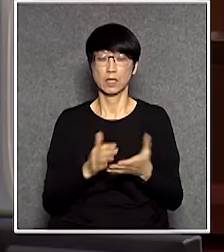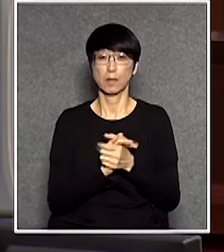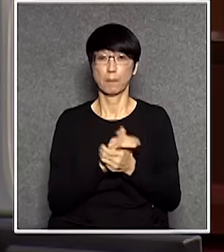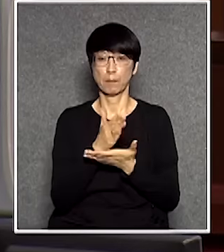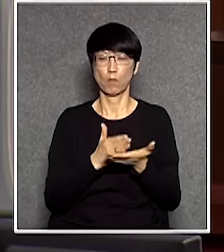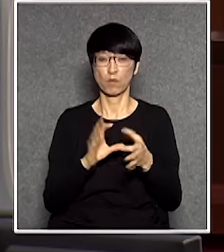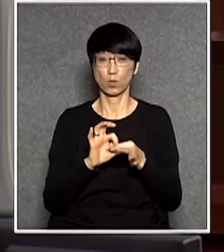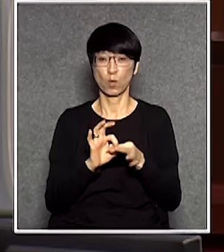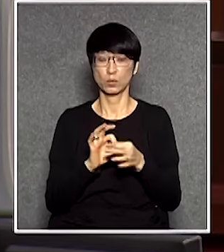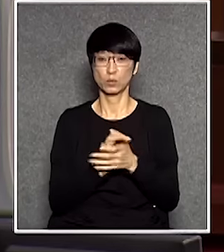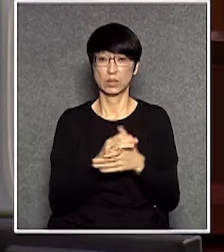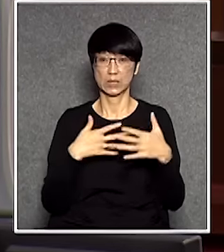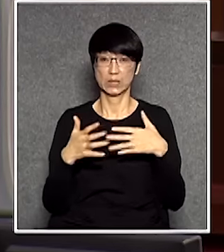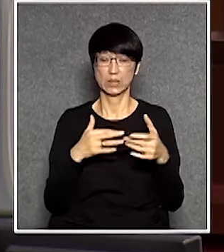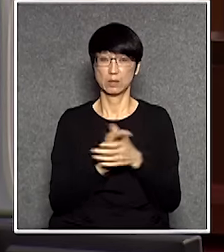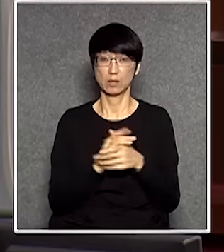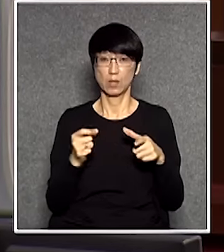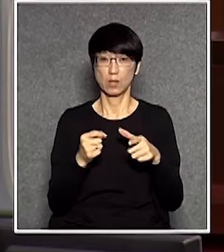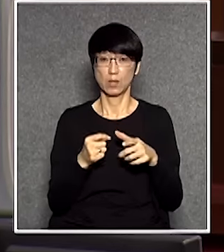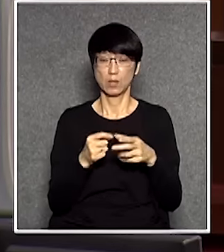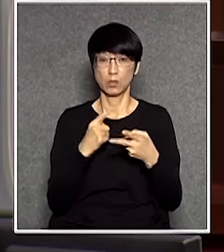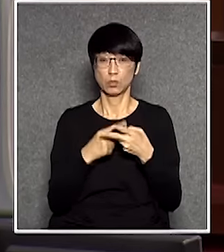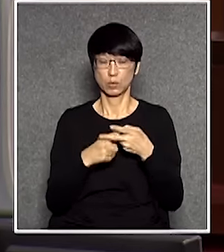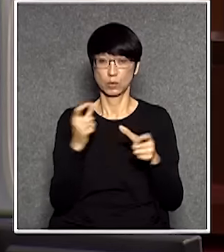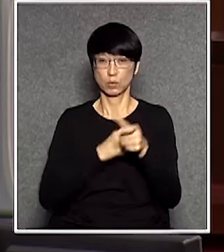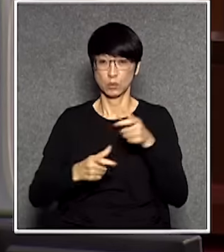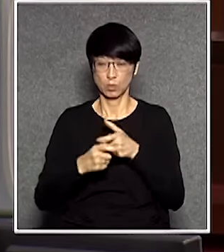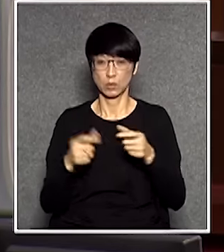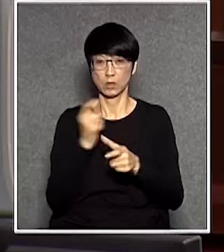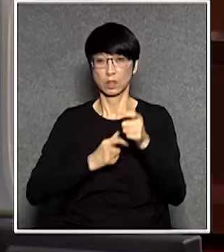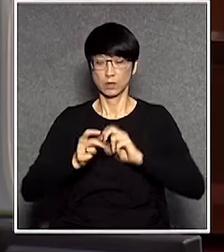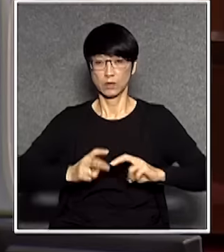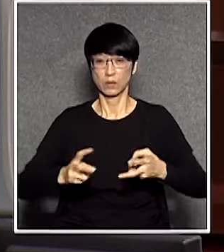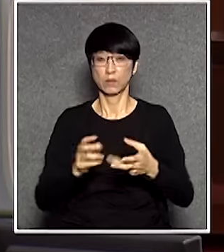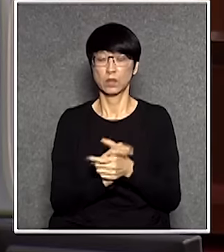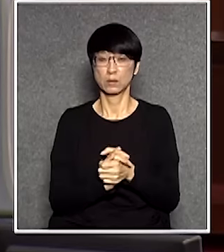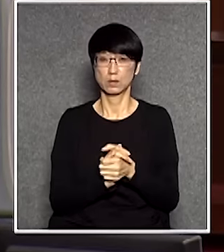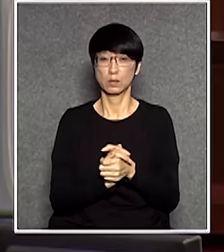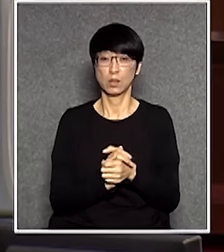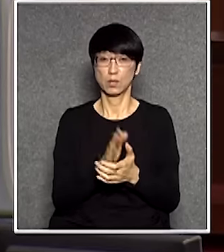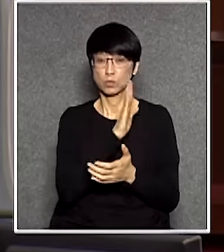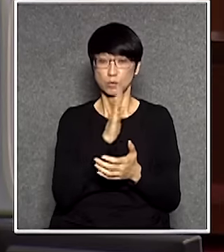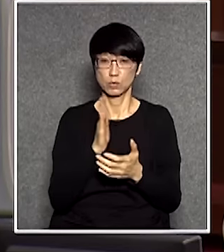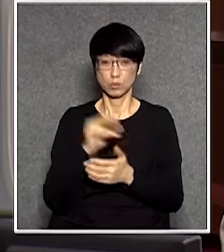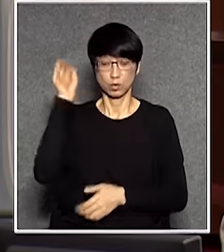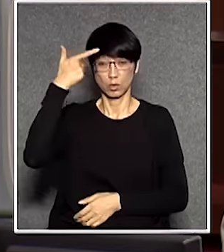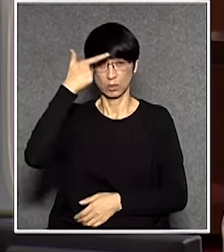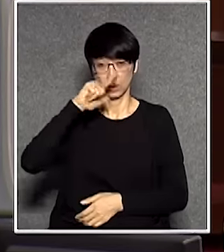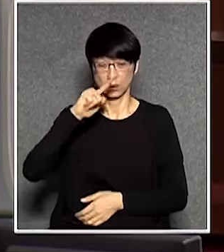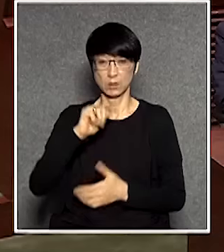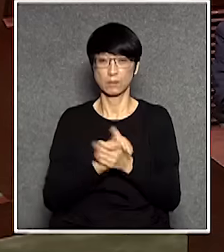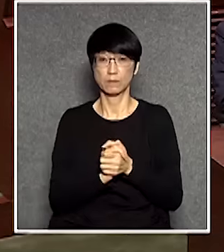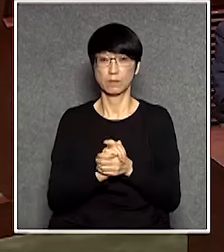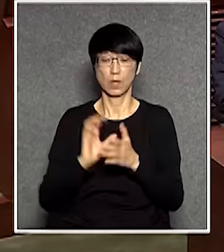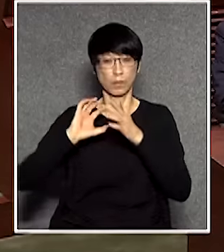涉及的範圍,包括工商事務、經濟發展事務、財經事務、創新及科技產業、廣播